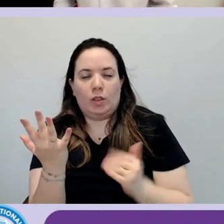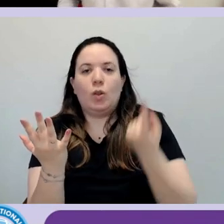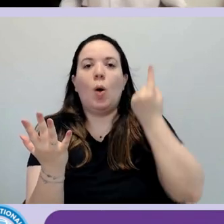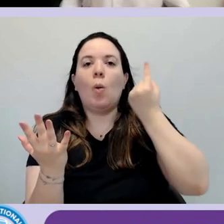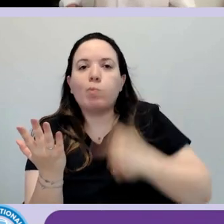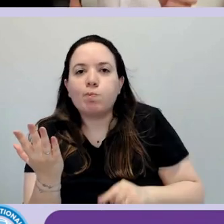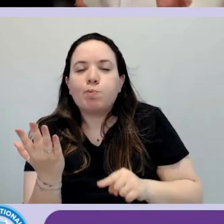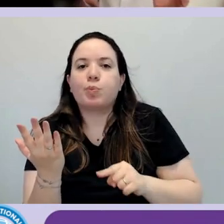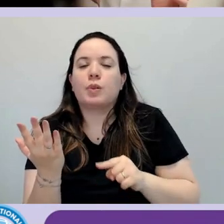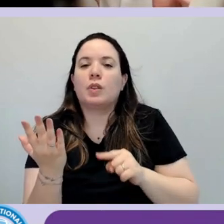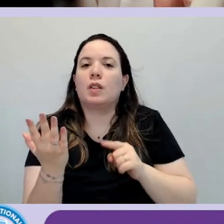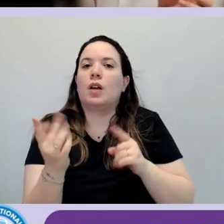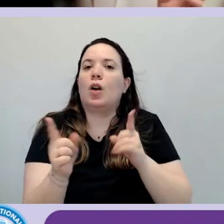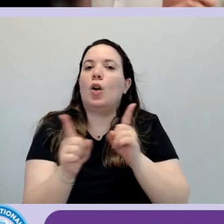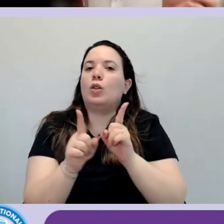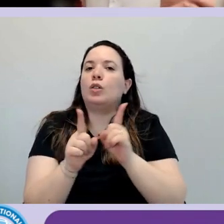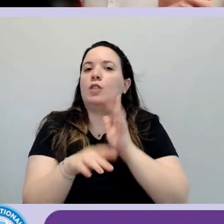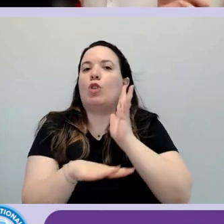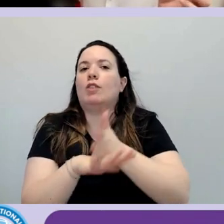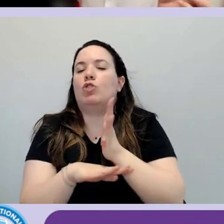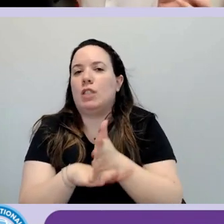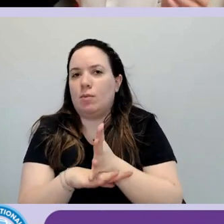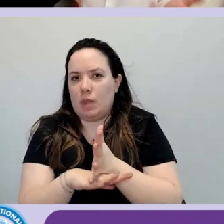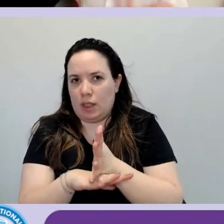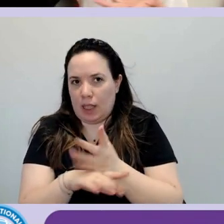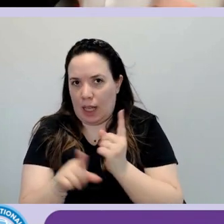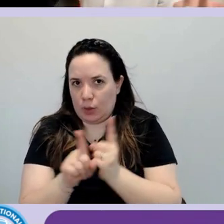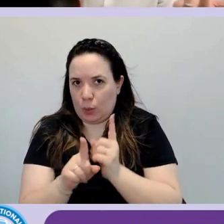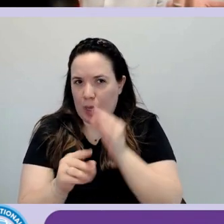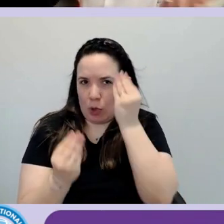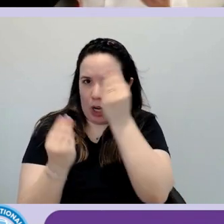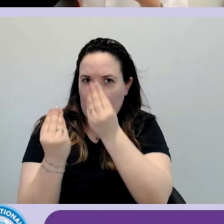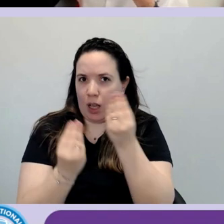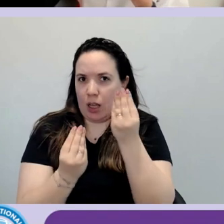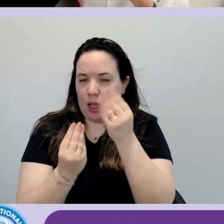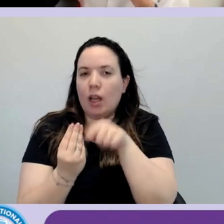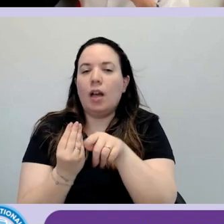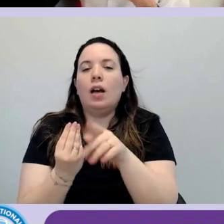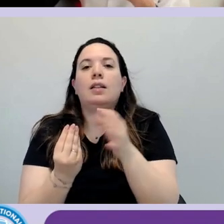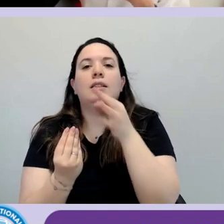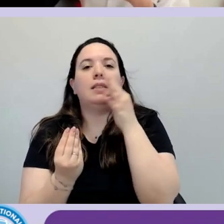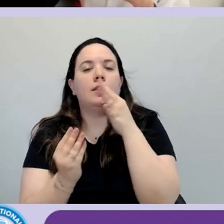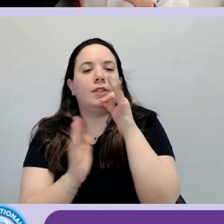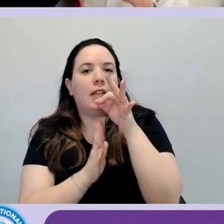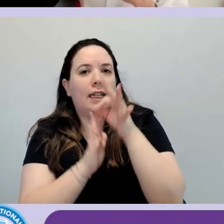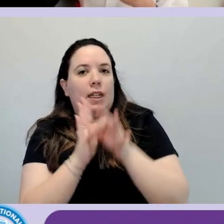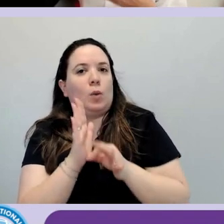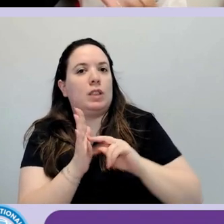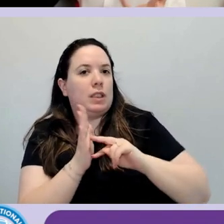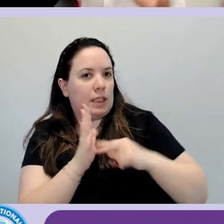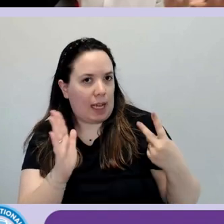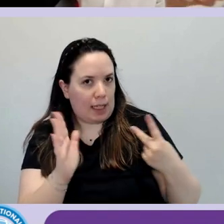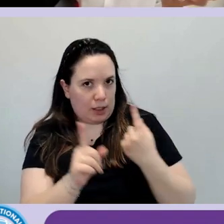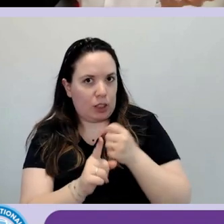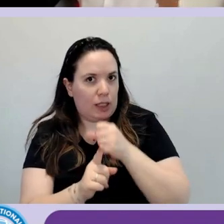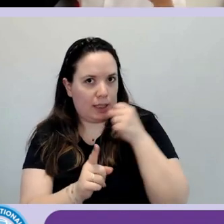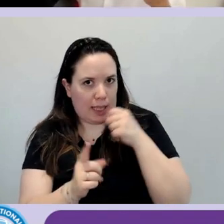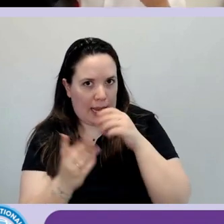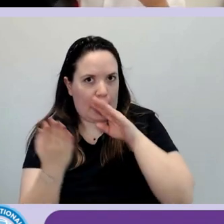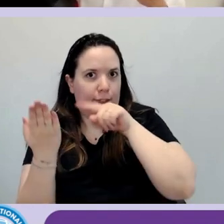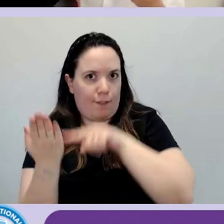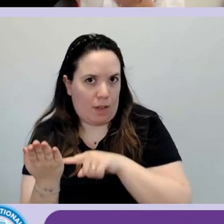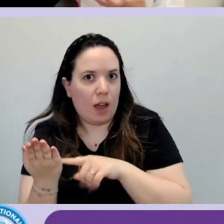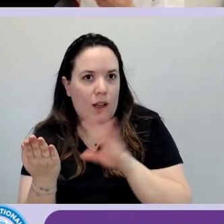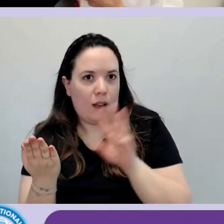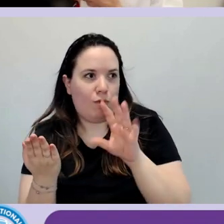allo stesso modo io dovrò avere sia i requisiti tecnici, si citava prima le WCAG per intenderci, dunque lo standard